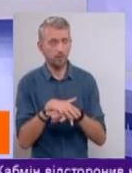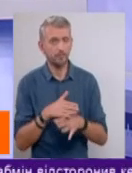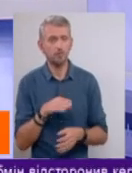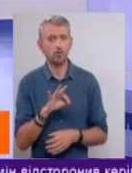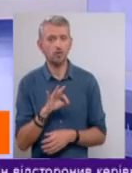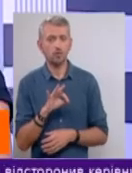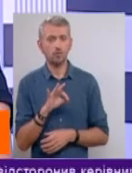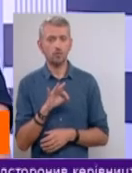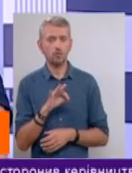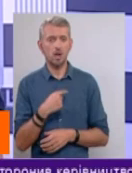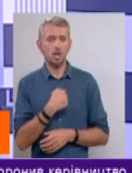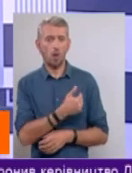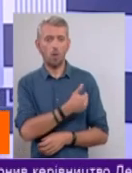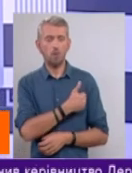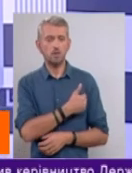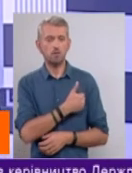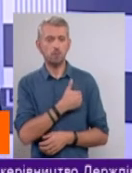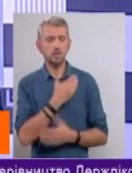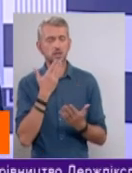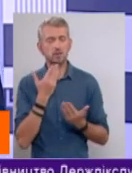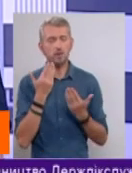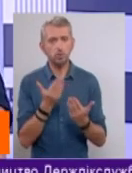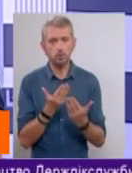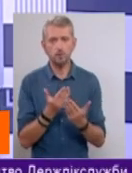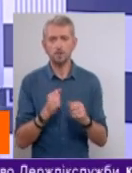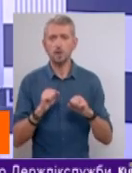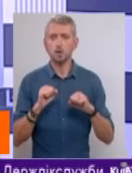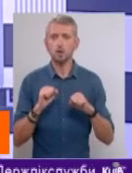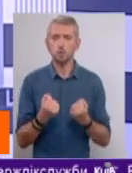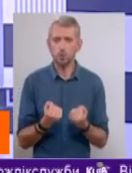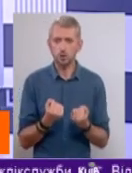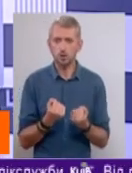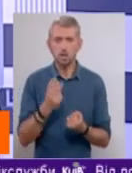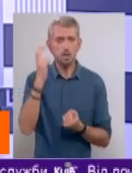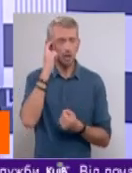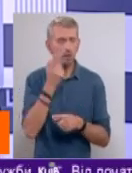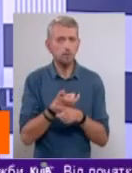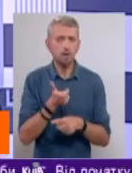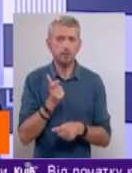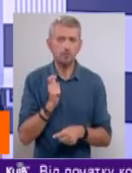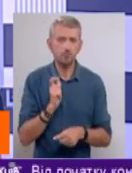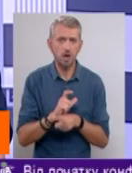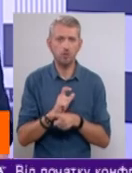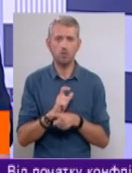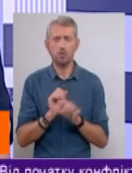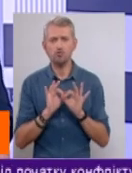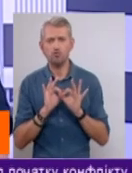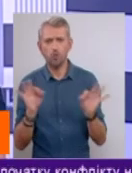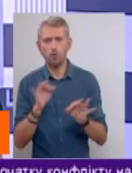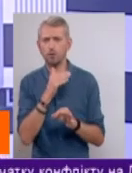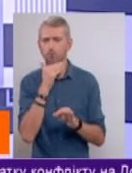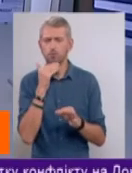то я хотів би звернутися, друзі, в Київ, надзвичайно чудове і